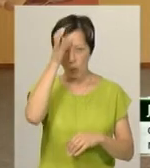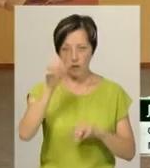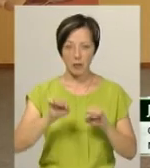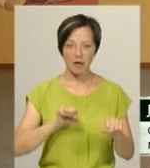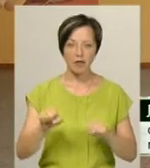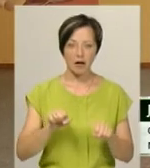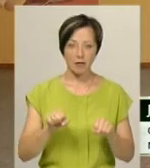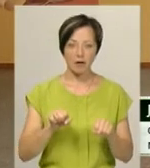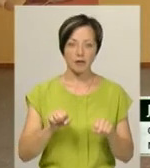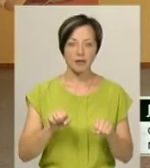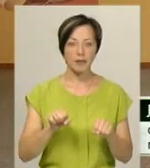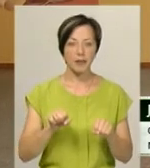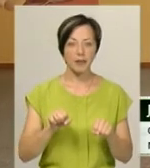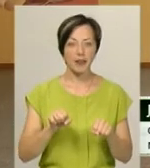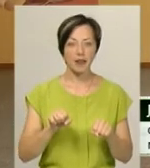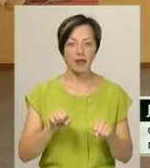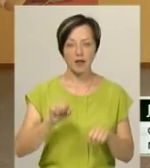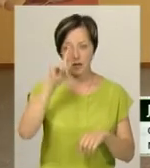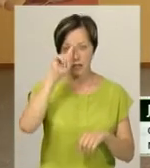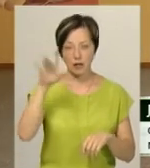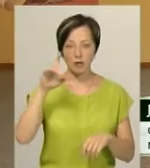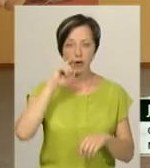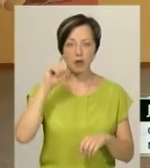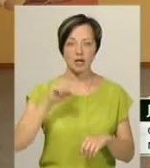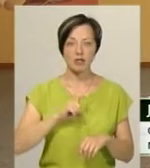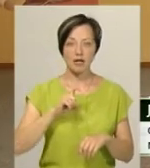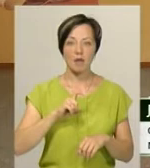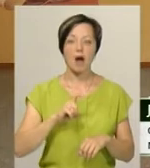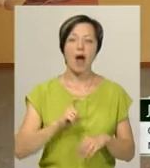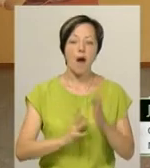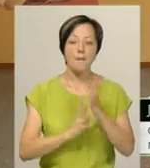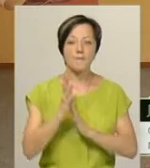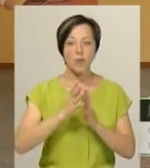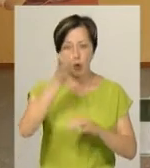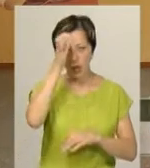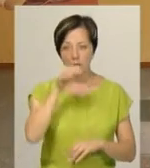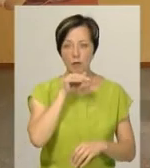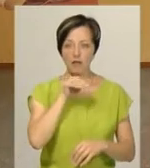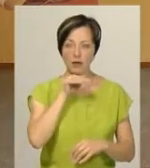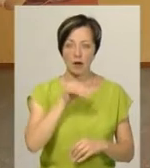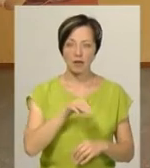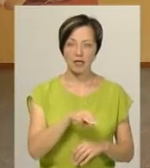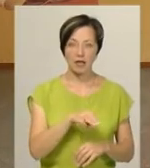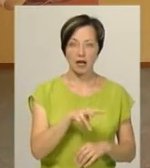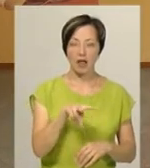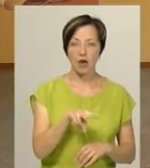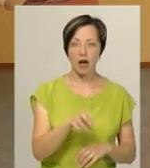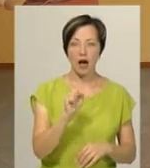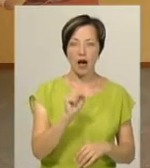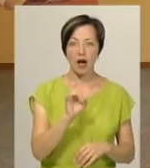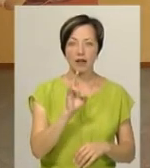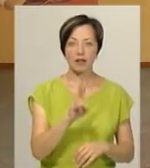керівникам, видатним українським ботанікам, професорам Тетяні Леонідівні